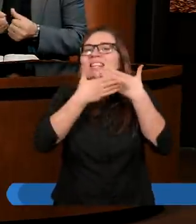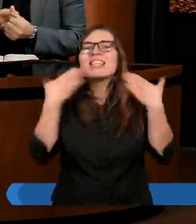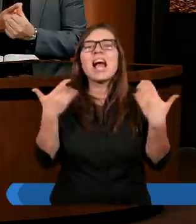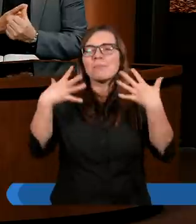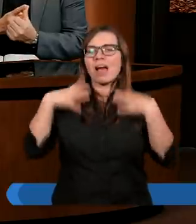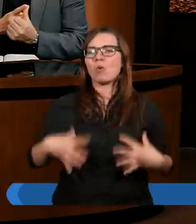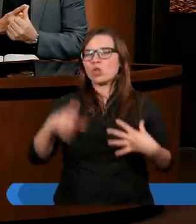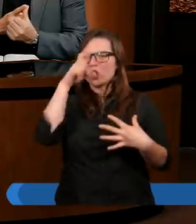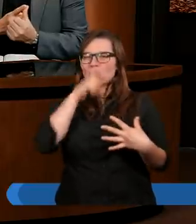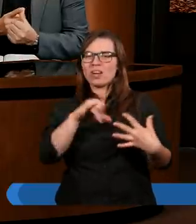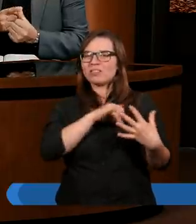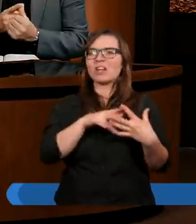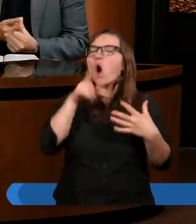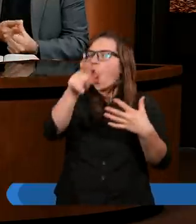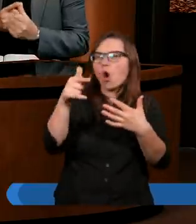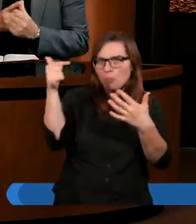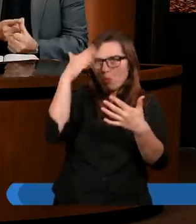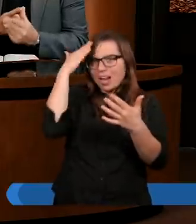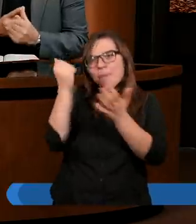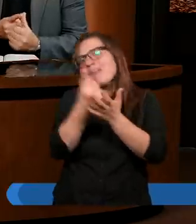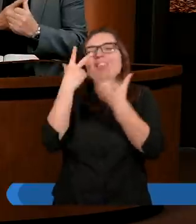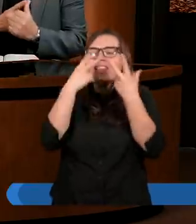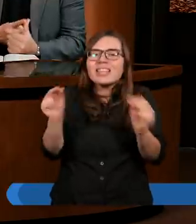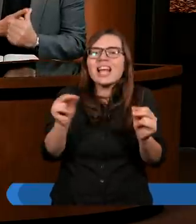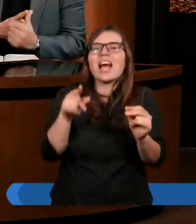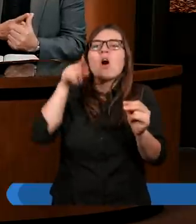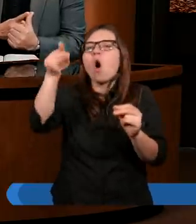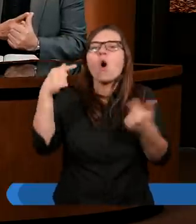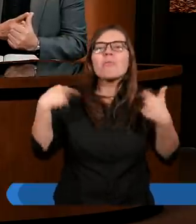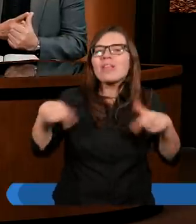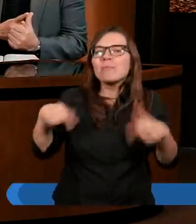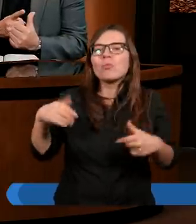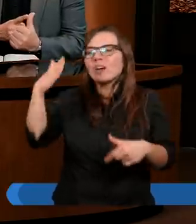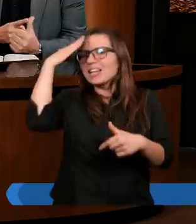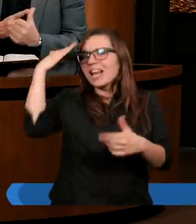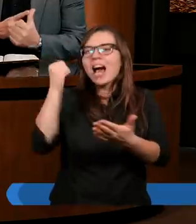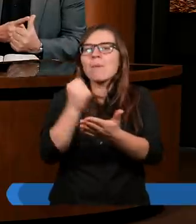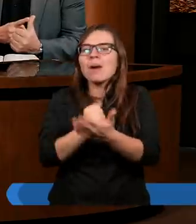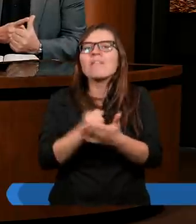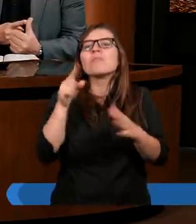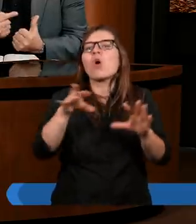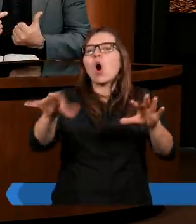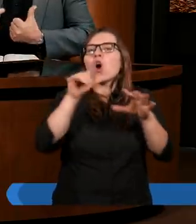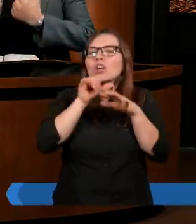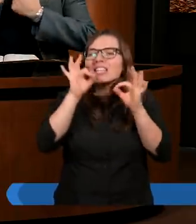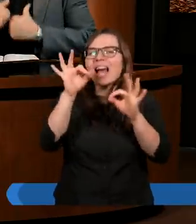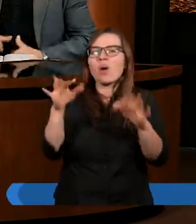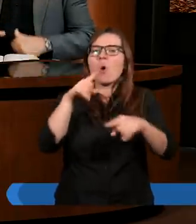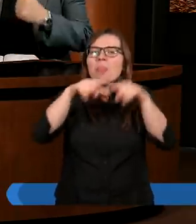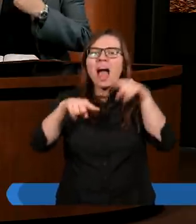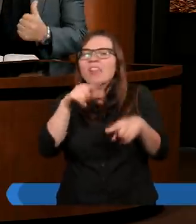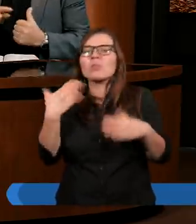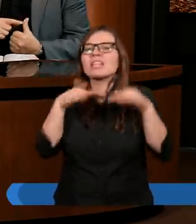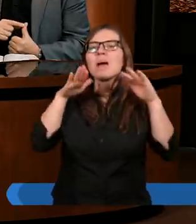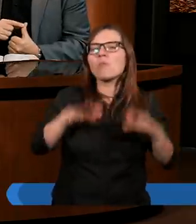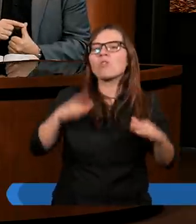On nie musiał znać prawa. Pan Jezus nawet nie musiałby znać prawa, ponieważ nie przekroczyłby go, ponieważ jego natura nie